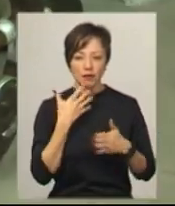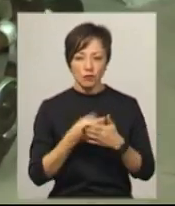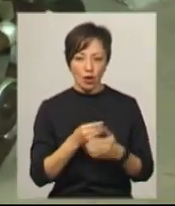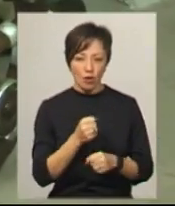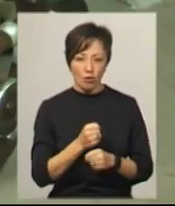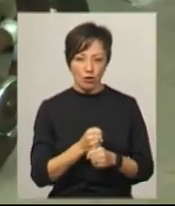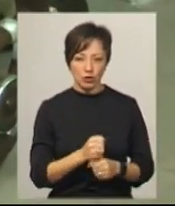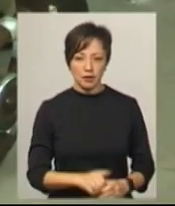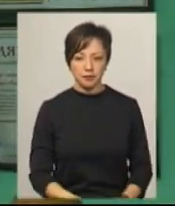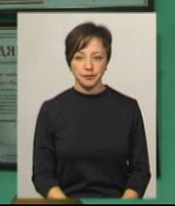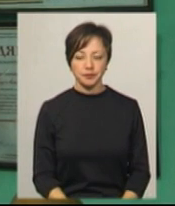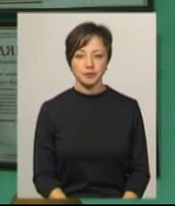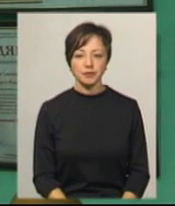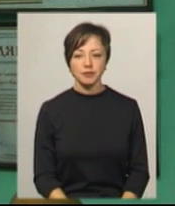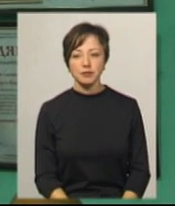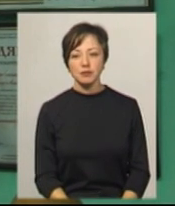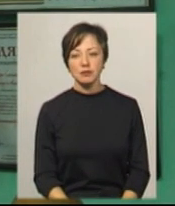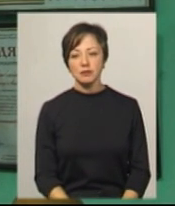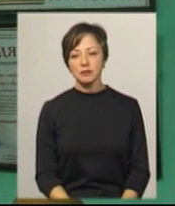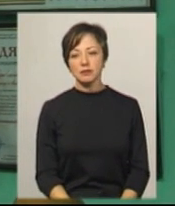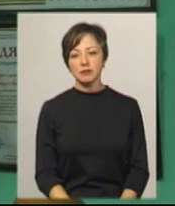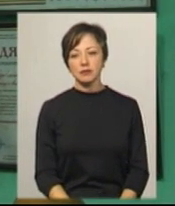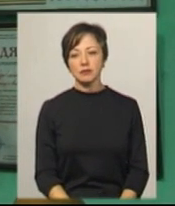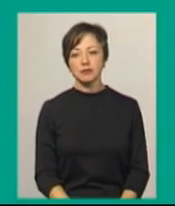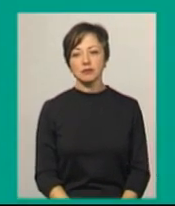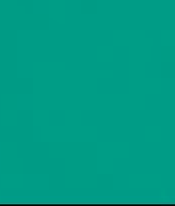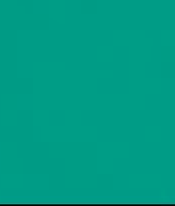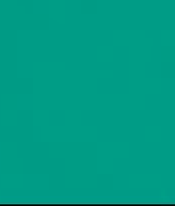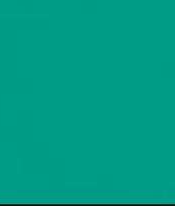роботи. Світлана Поробок, Іван Мовчан. Новини на Суспільному. Хмельницький.